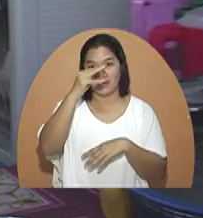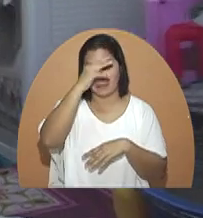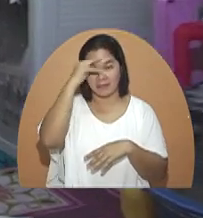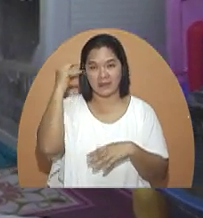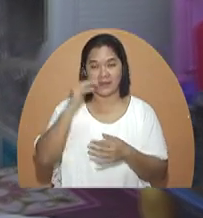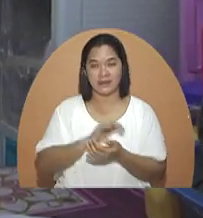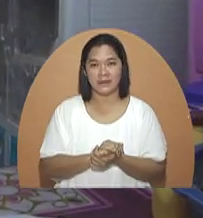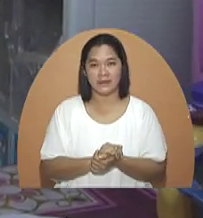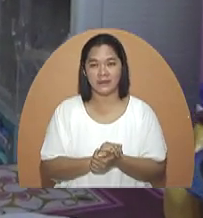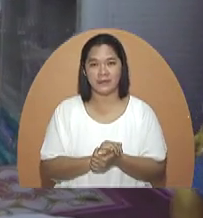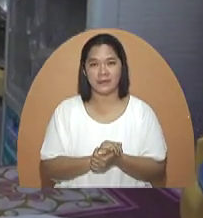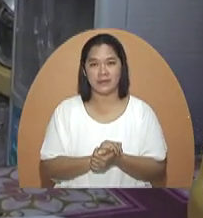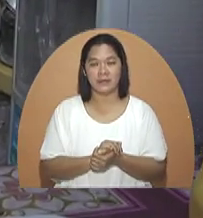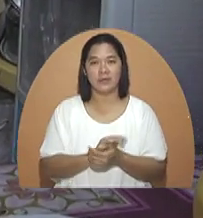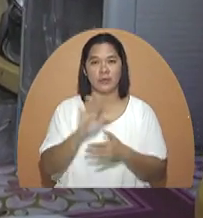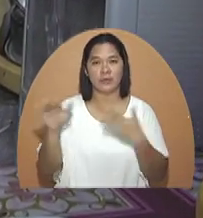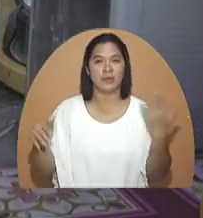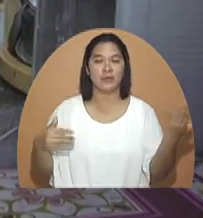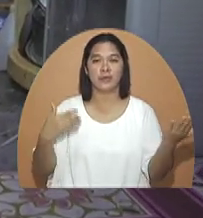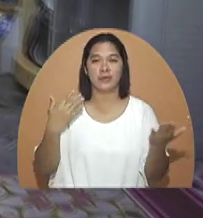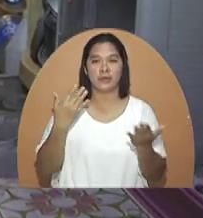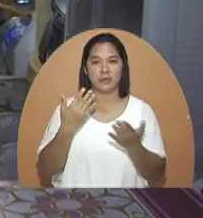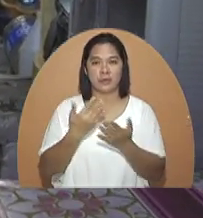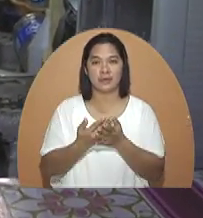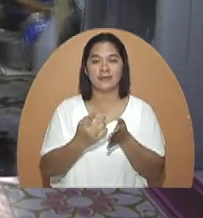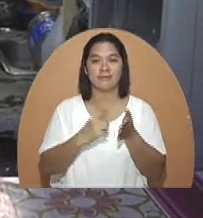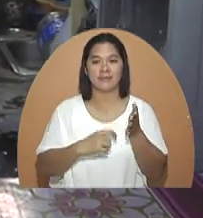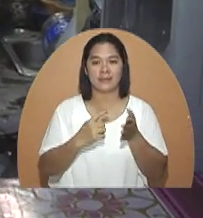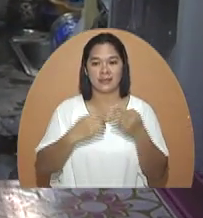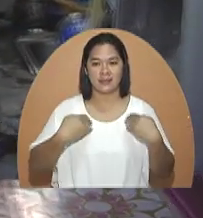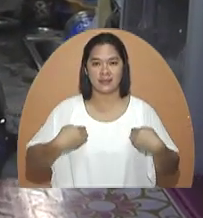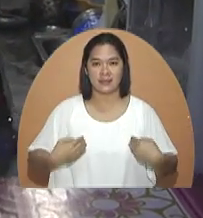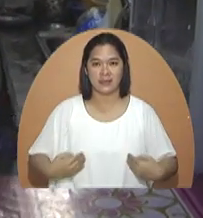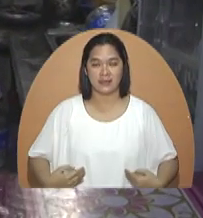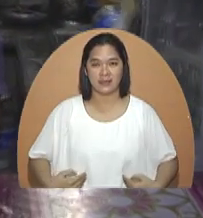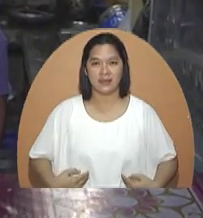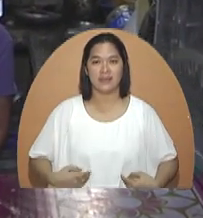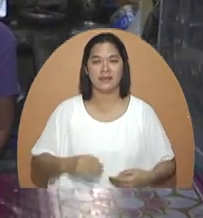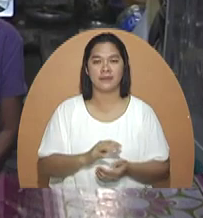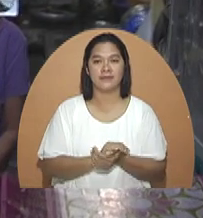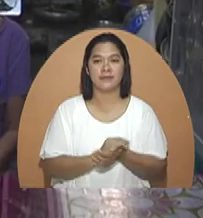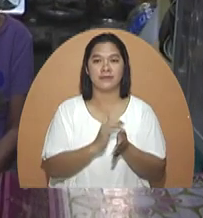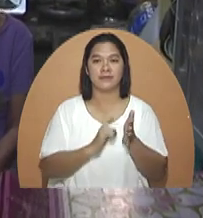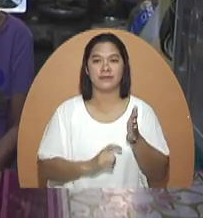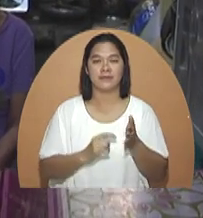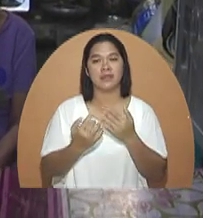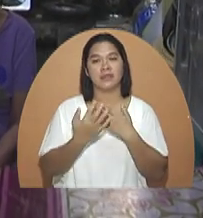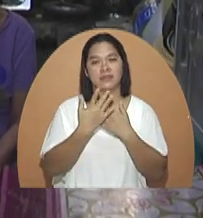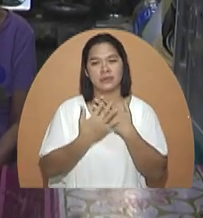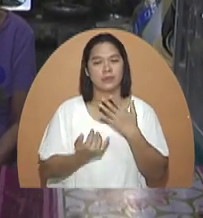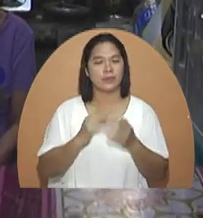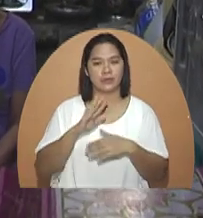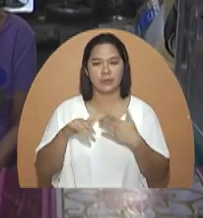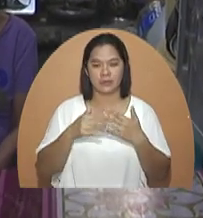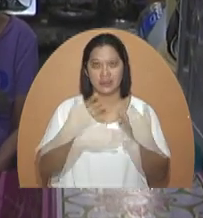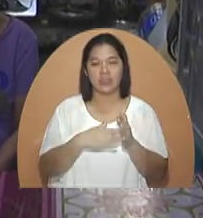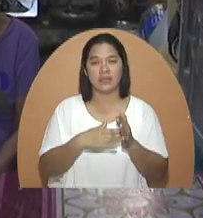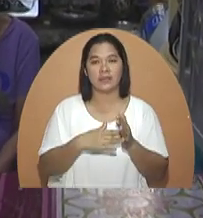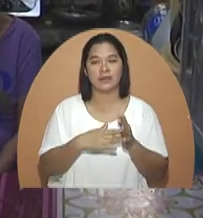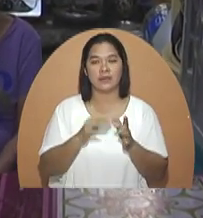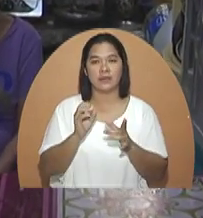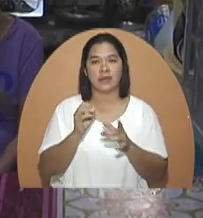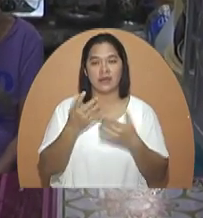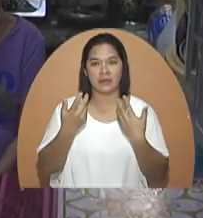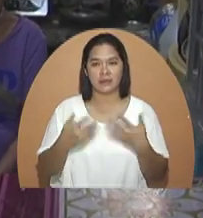Sa March, yun sa lahat ng katawan ko. Sa laboratory sa dugo, sa buong katawan.